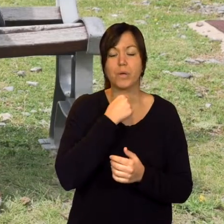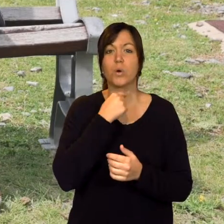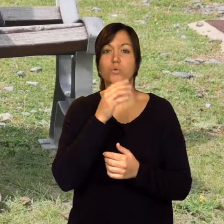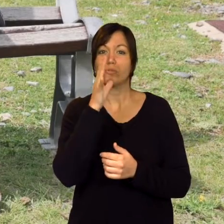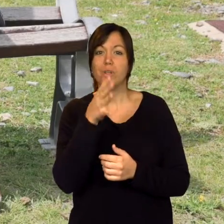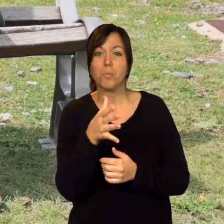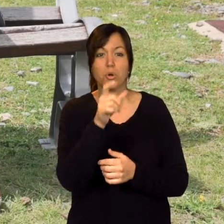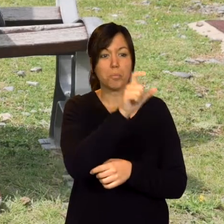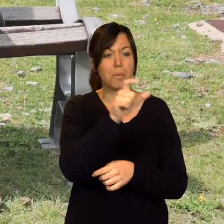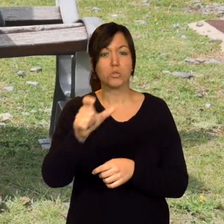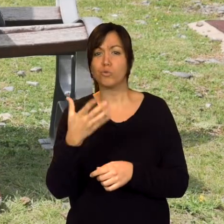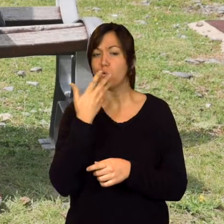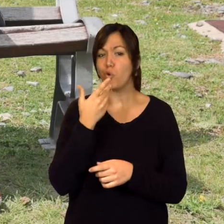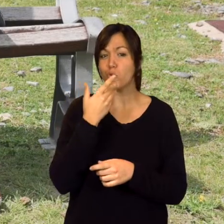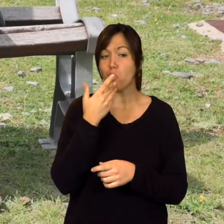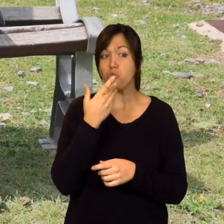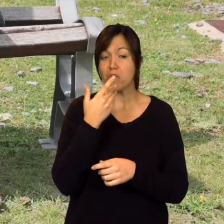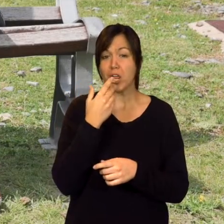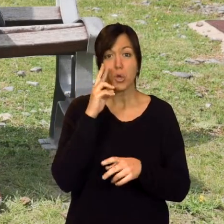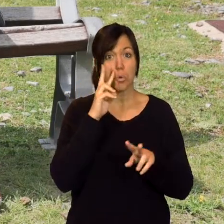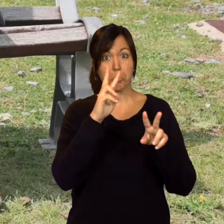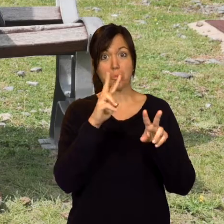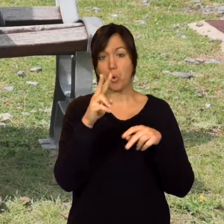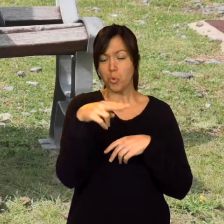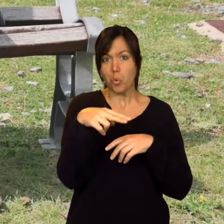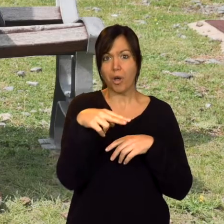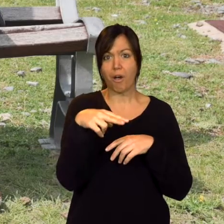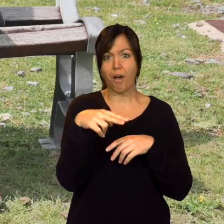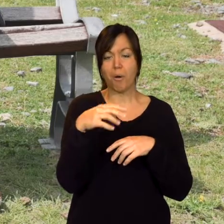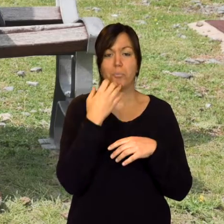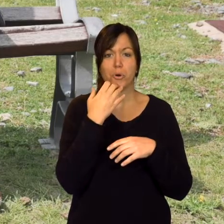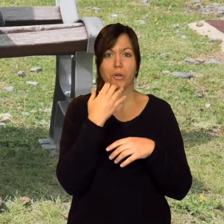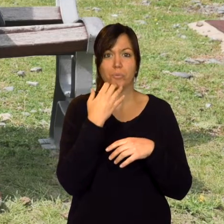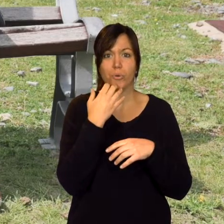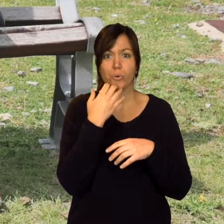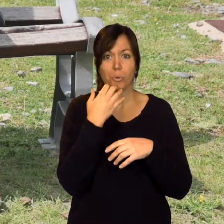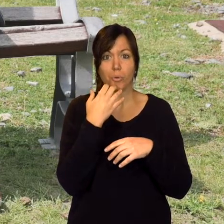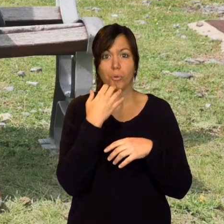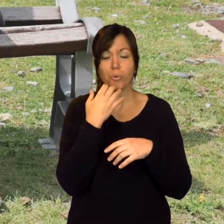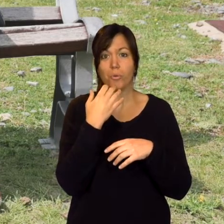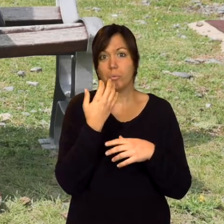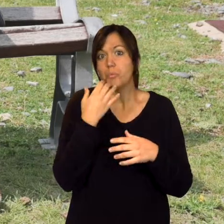conec, he conec gent que no he vist nunca. Pues bueno,